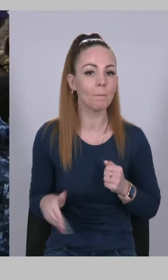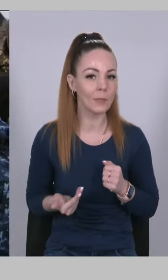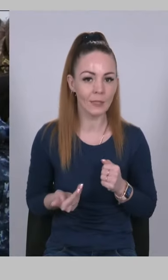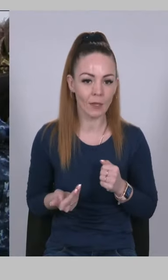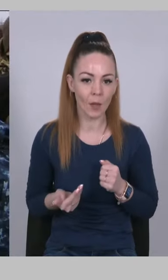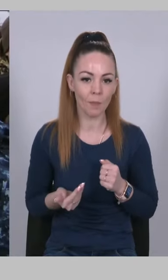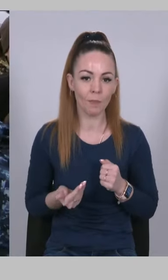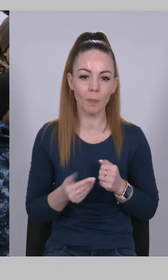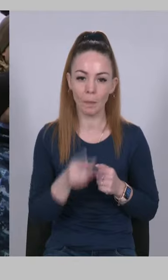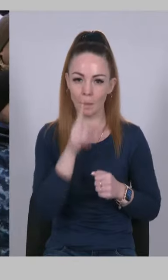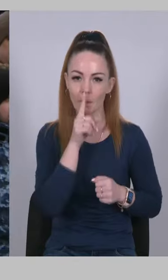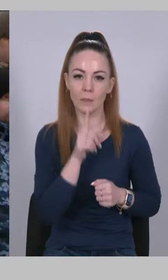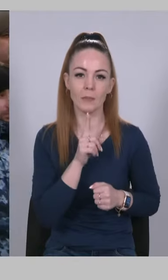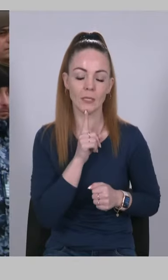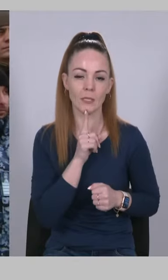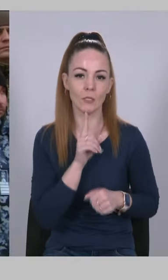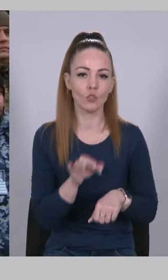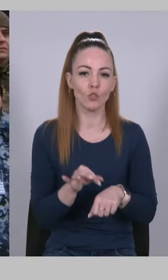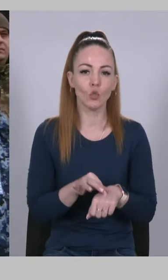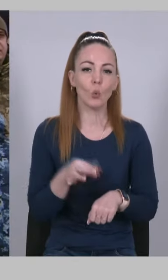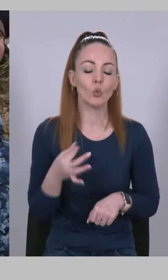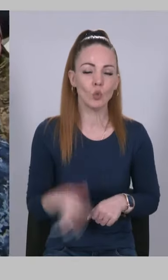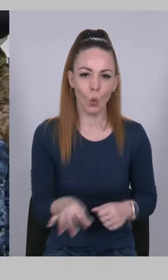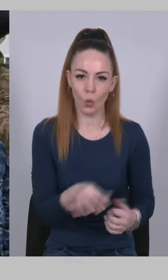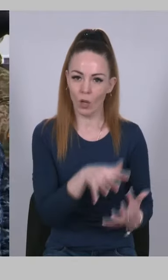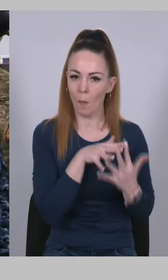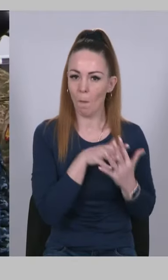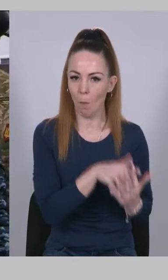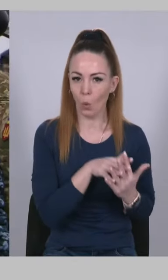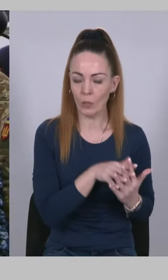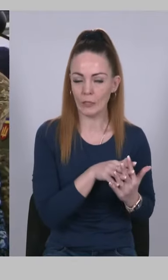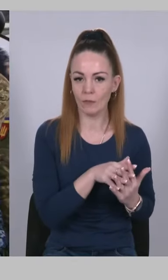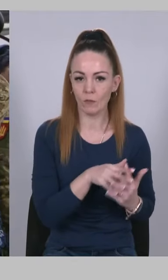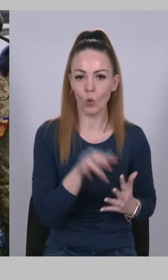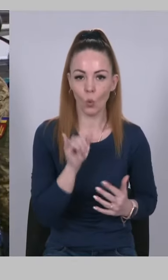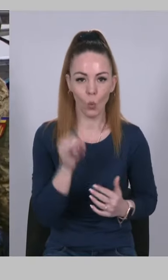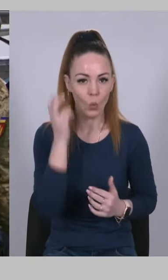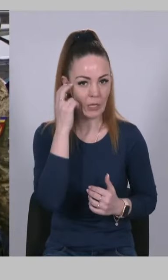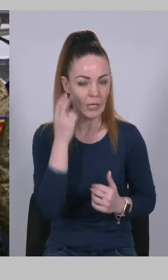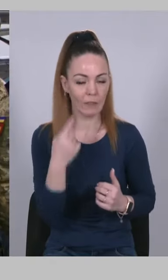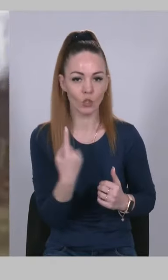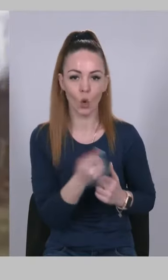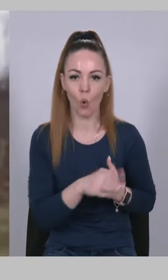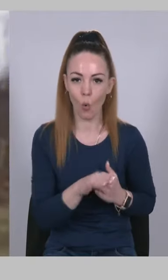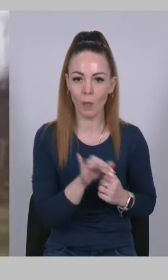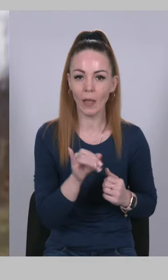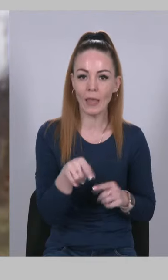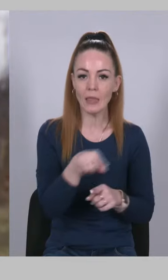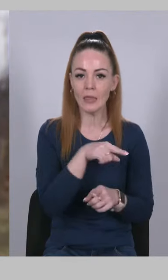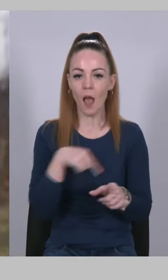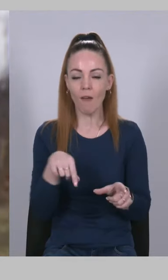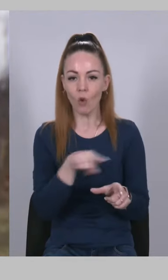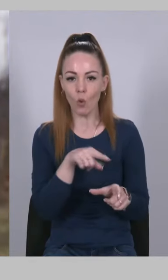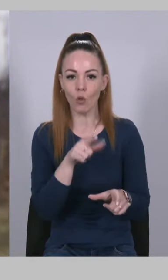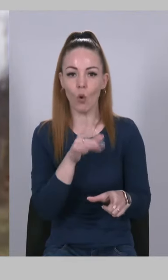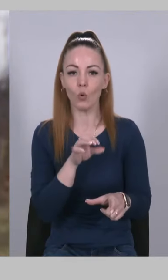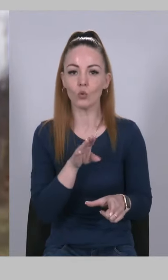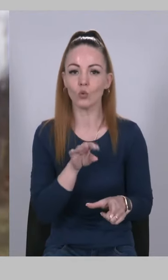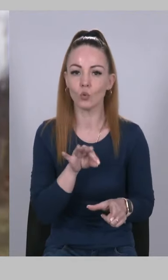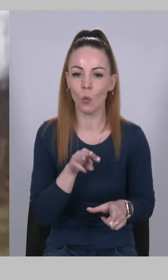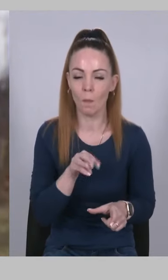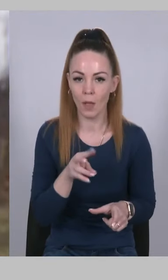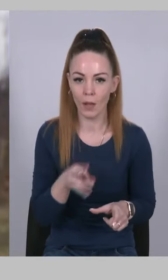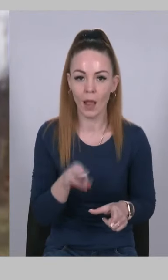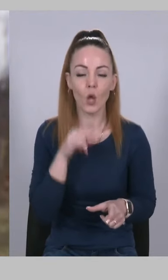місяця жорстоких боїв у Київській області і навколо Гостомеля росіяни зазнали поразки, їх